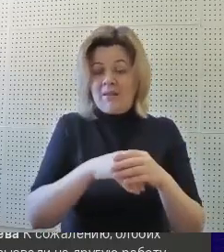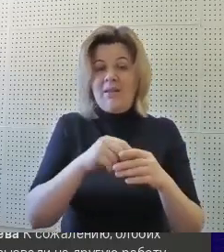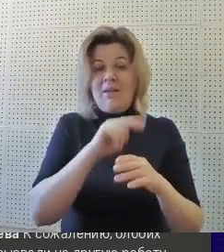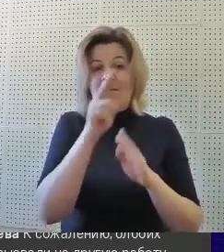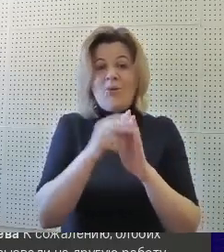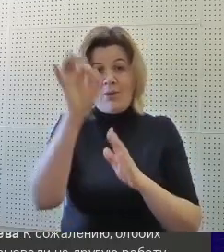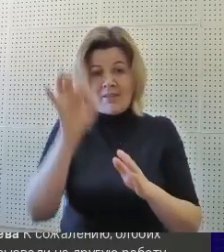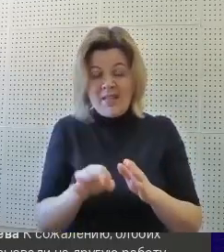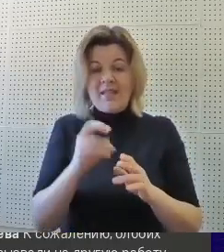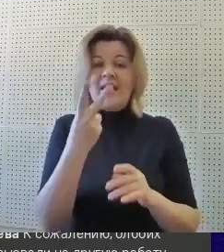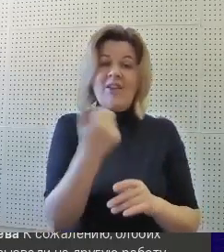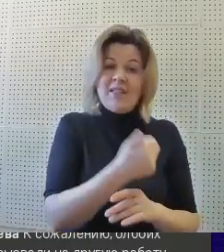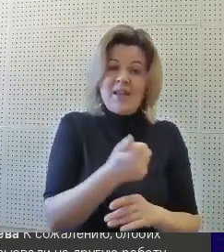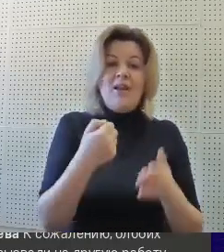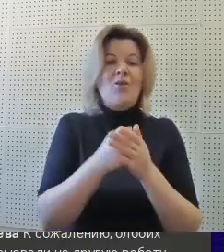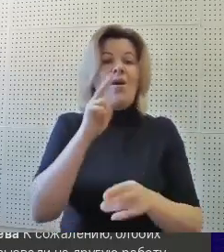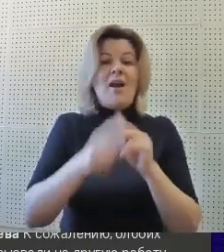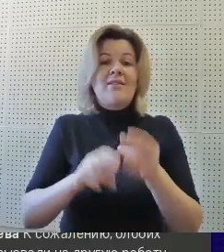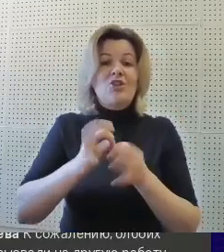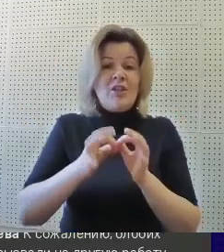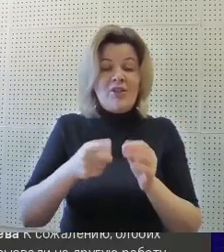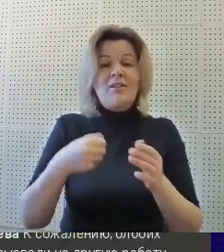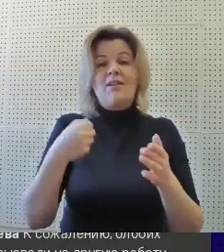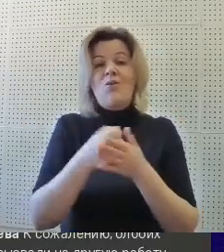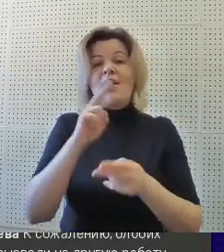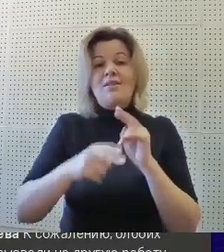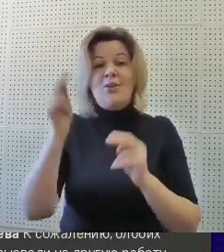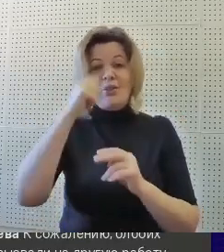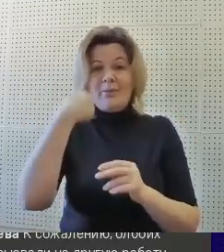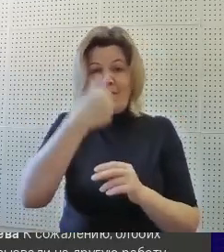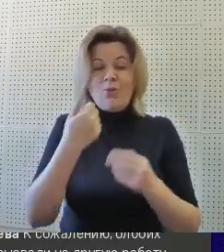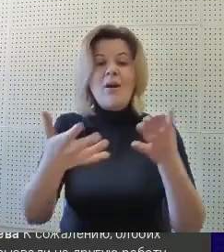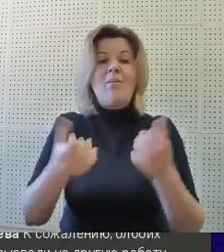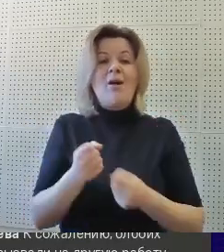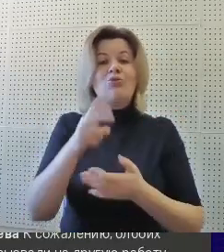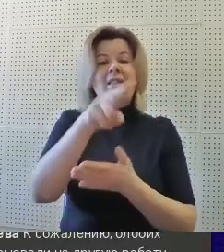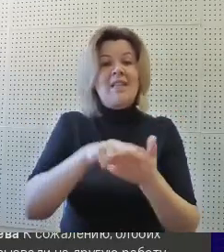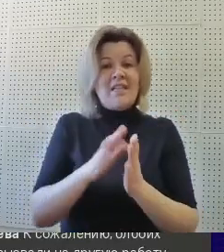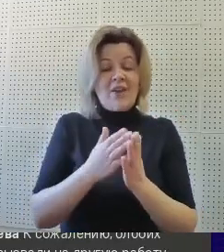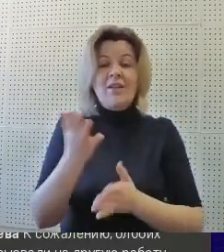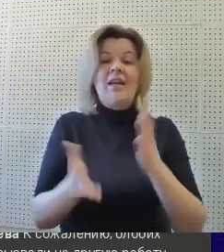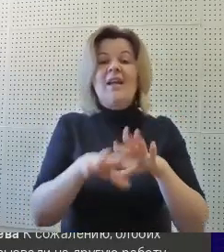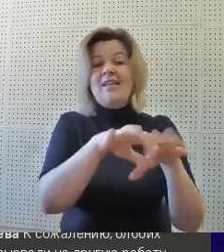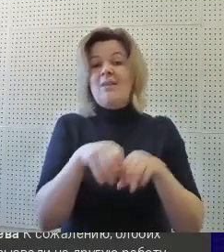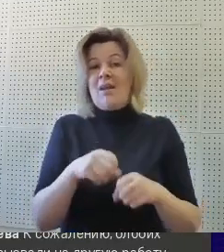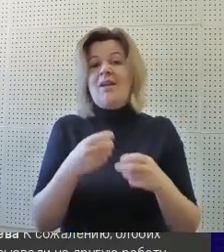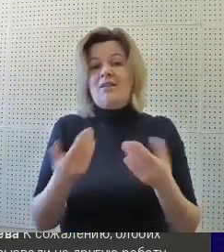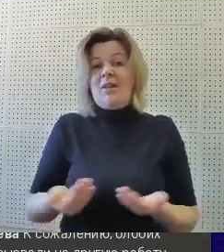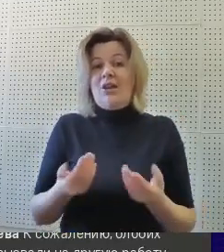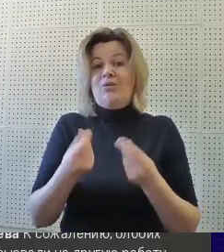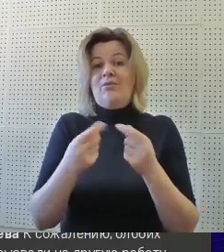на две недели до конца четверти учебного года, получить сертификат или забирать наличными деньгами